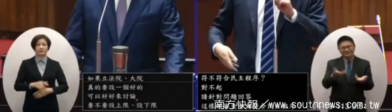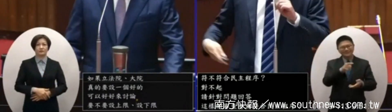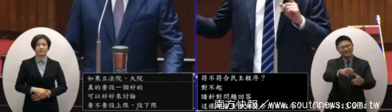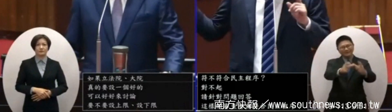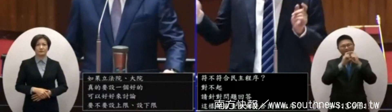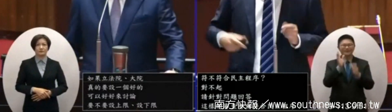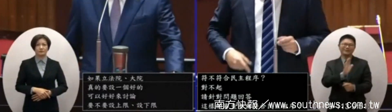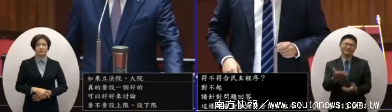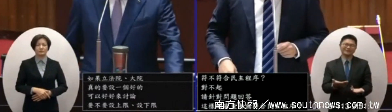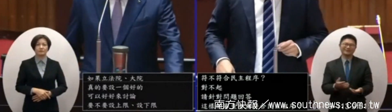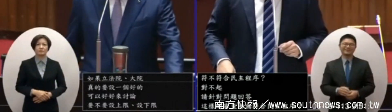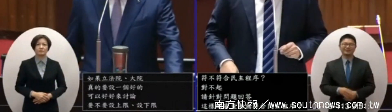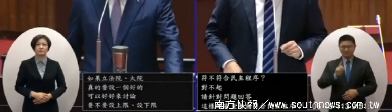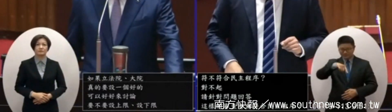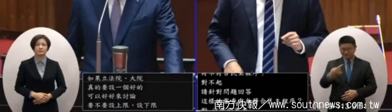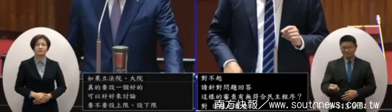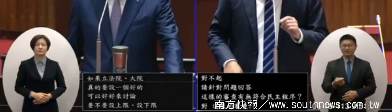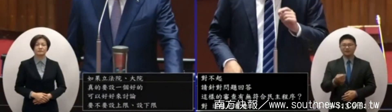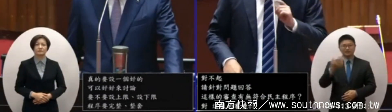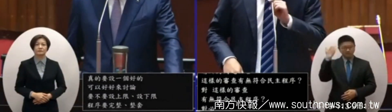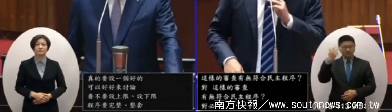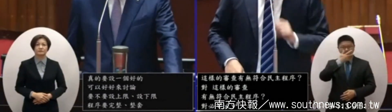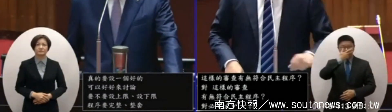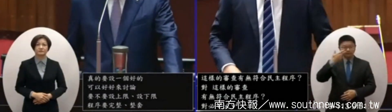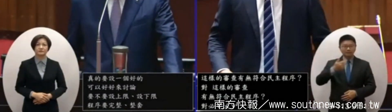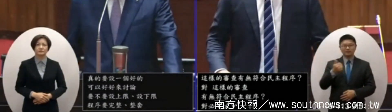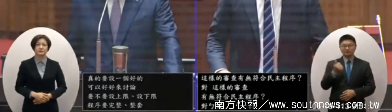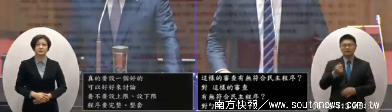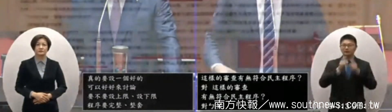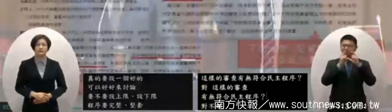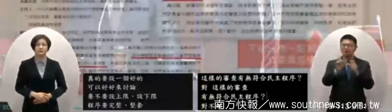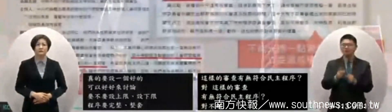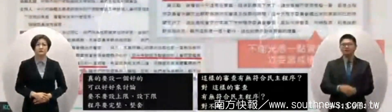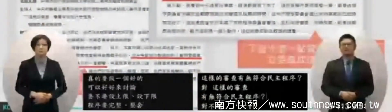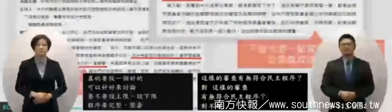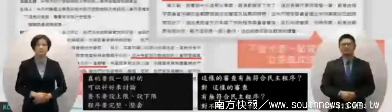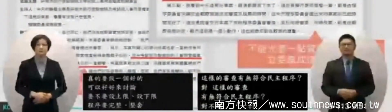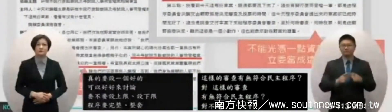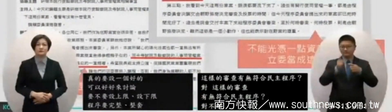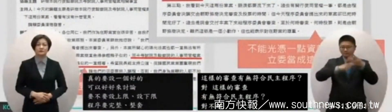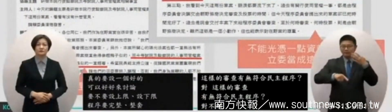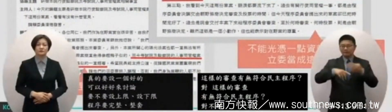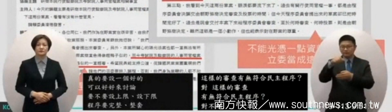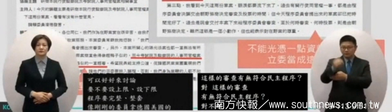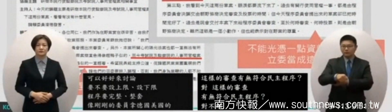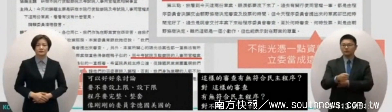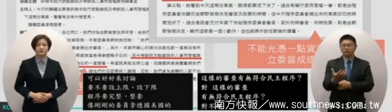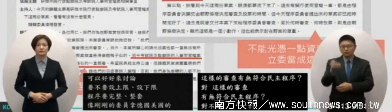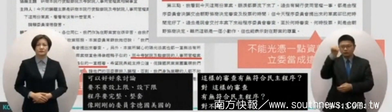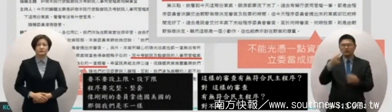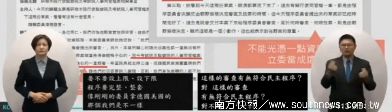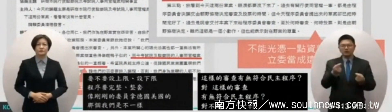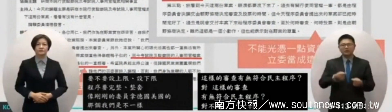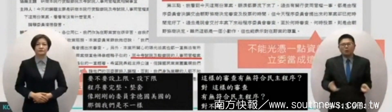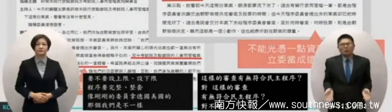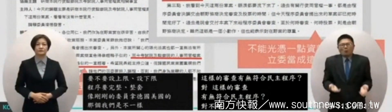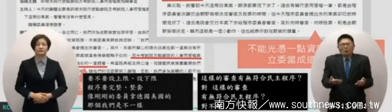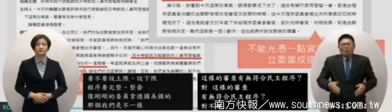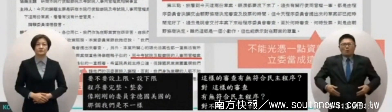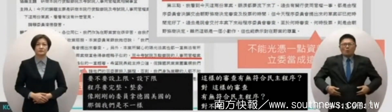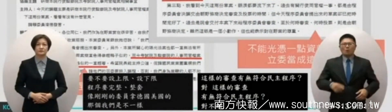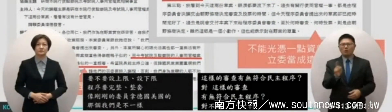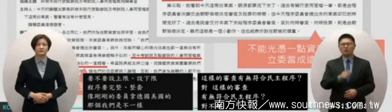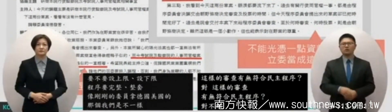你又不回答來我們來看一下當初的賴清德是怎麼講的人士同學哪像趕壓趕機一樣趕